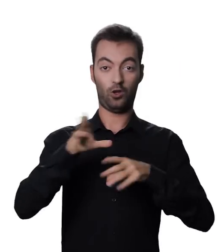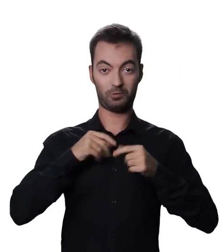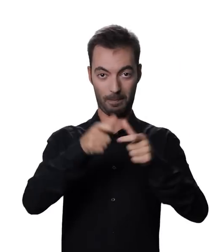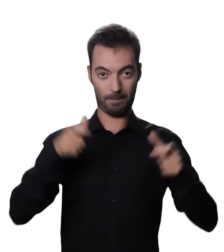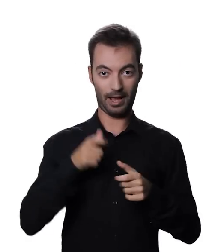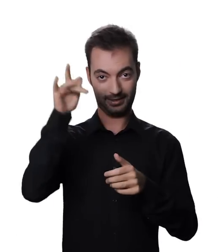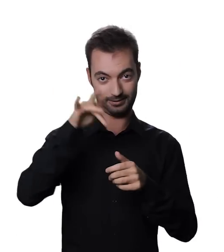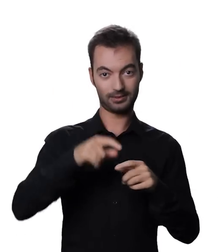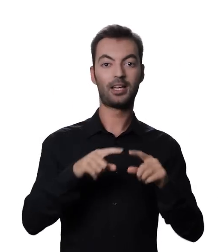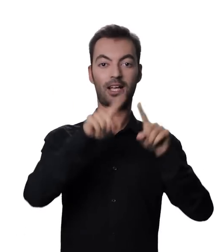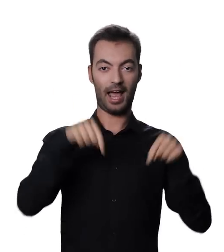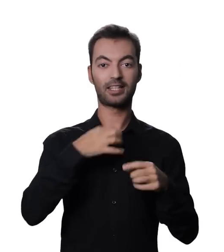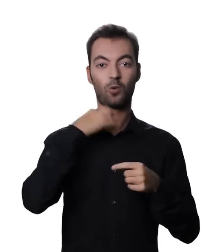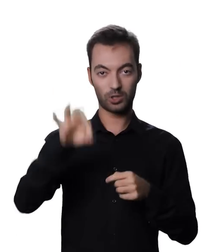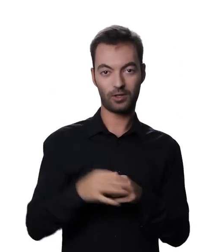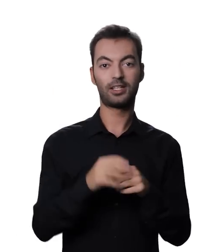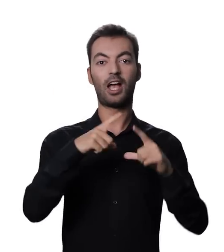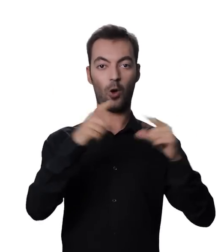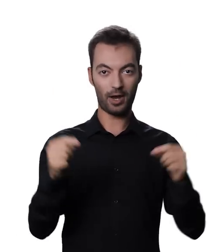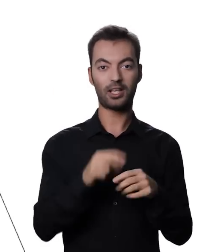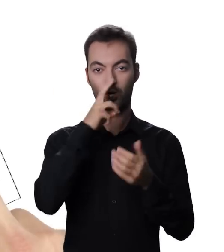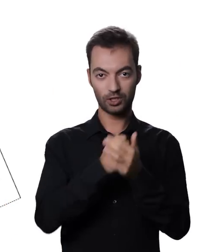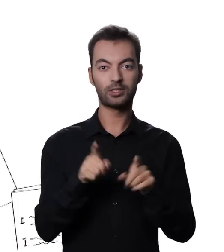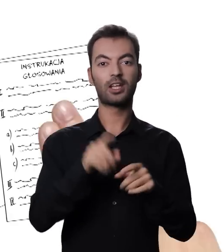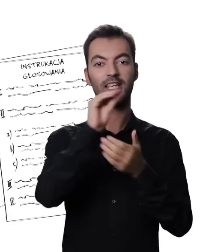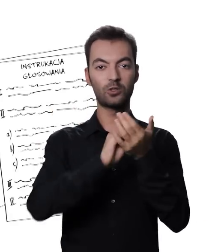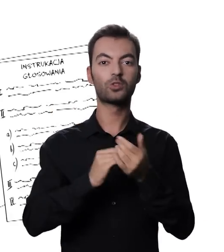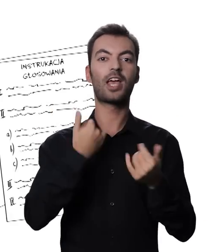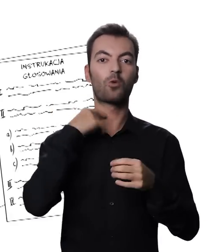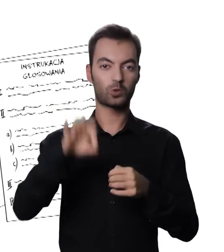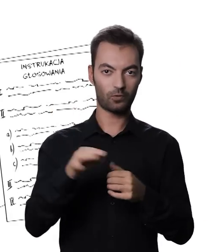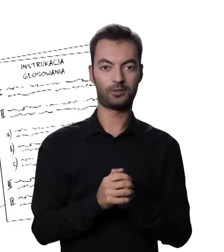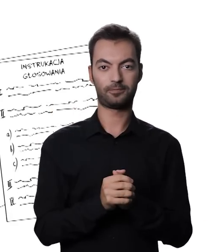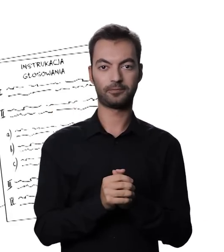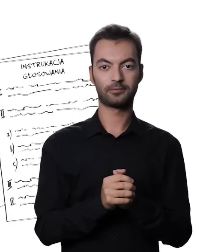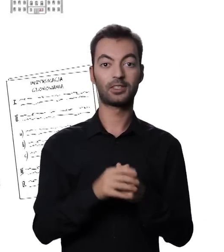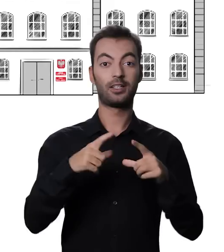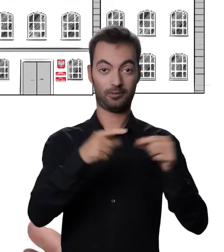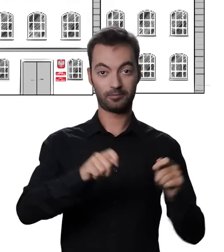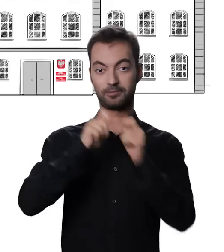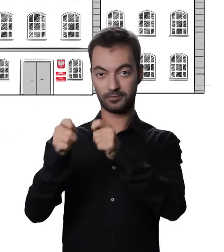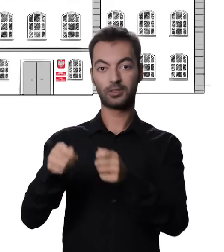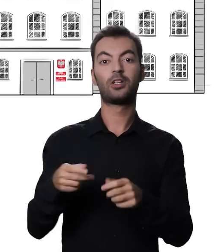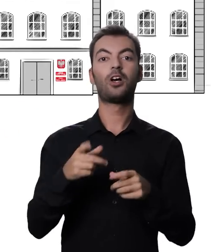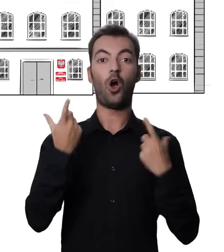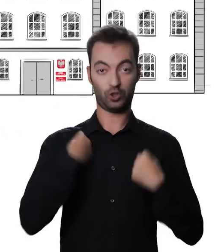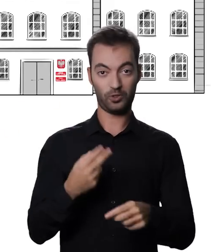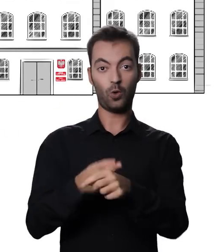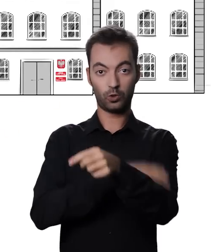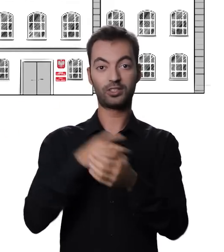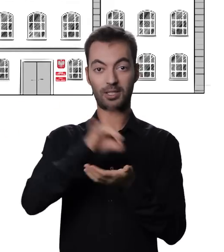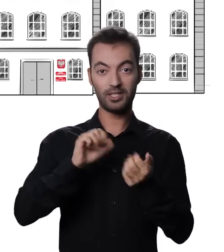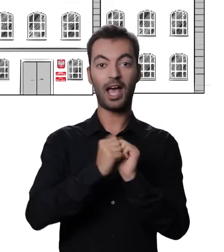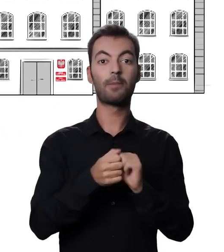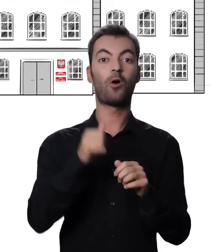otrzyma pakiet referendalny, m.in. kartę do głosowania, koperty, oświadczenie oraz instrukcję głosowania korespondencyjnego. Wyborca dostarcza swój głos osobiście do Urzędu